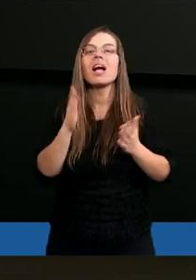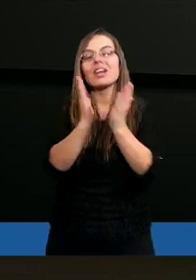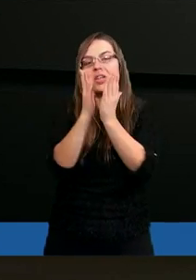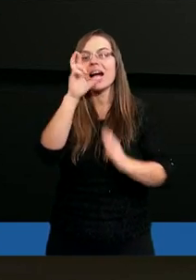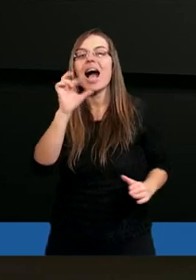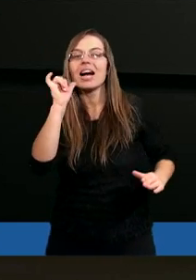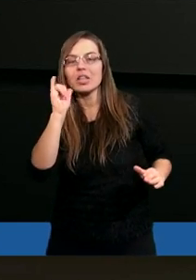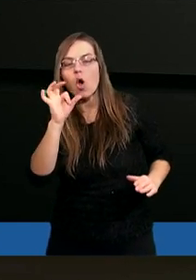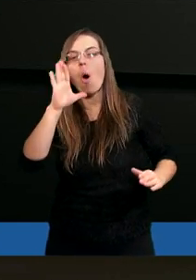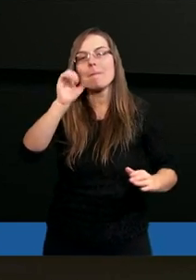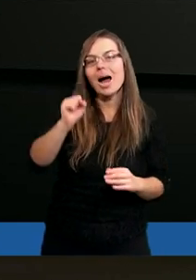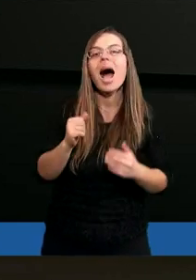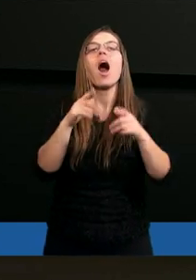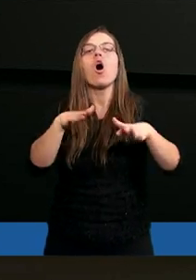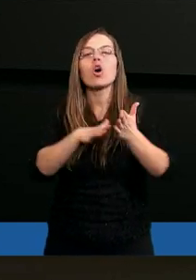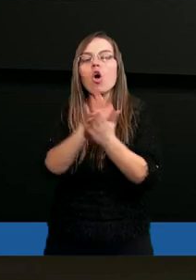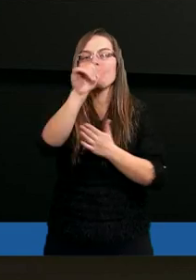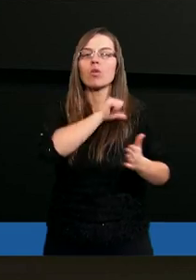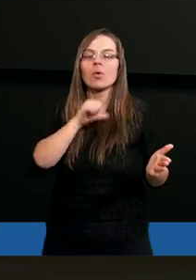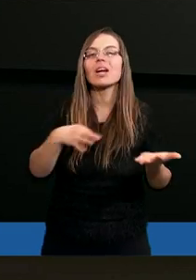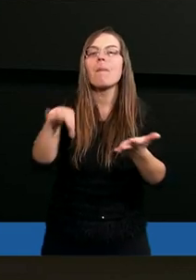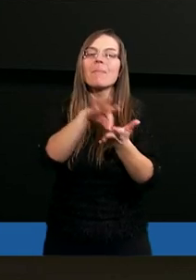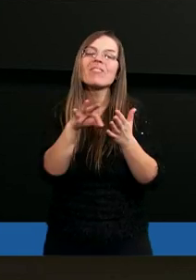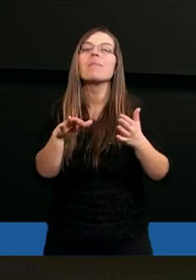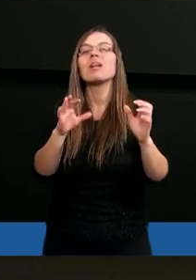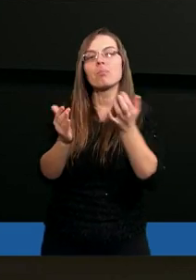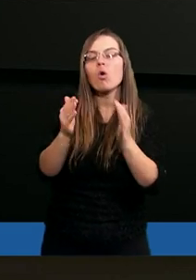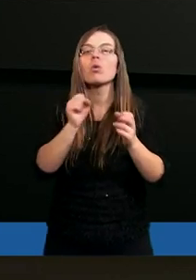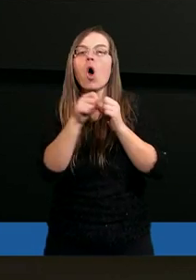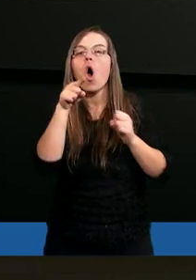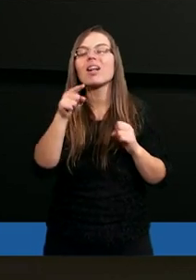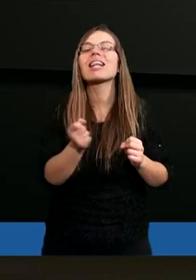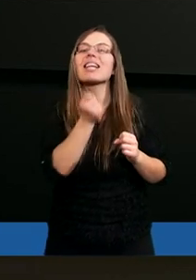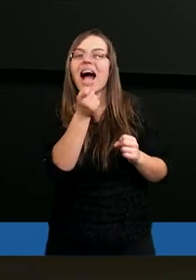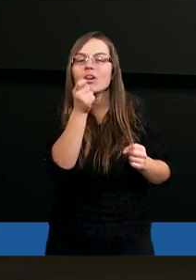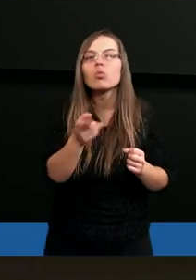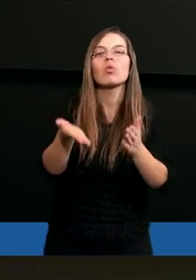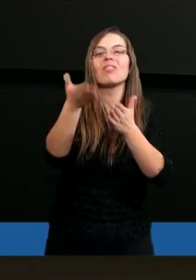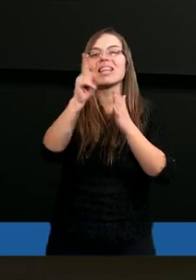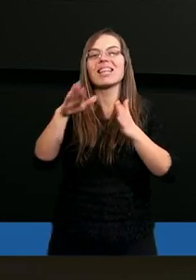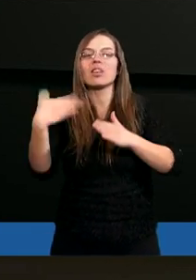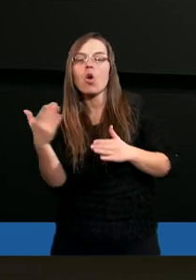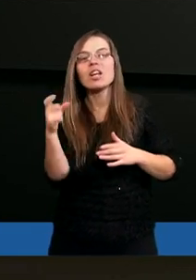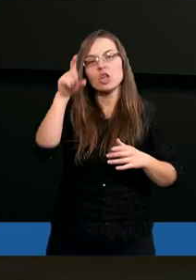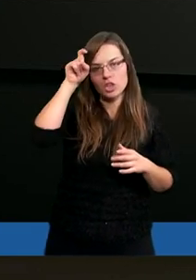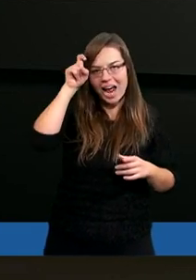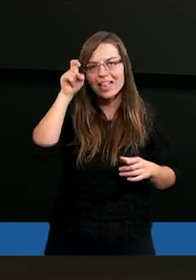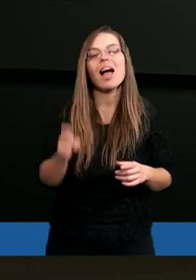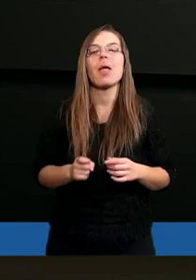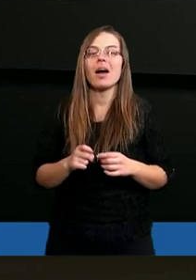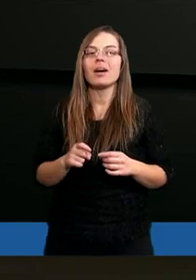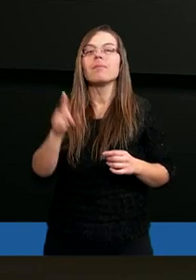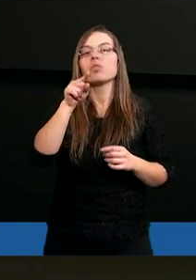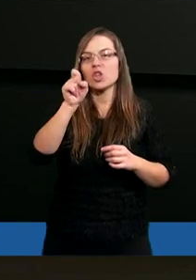Księga Hioba rozpoczęła się w pewien sposób od tego zarzutu ze strony szatana. Czy za darmo